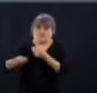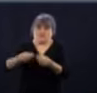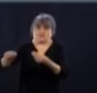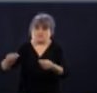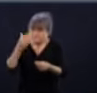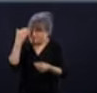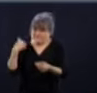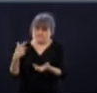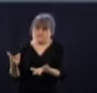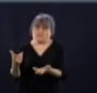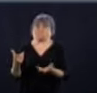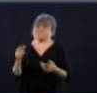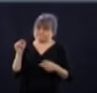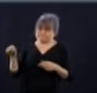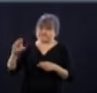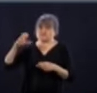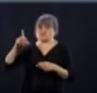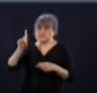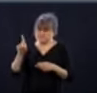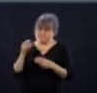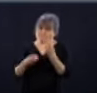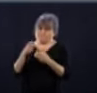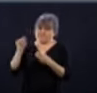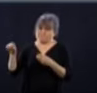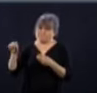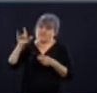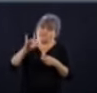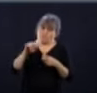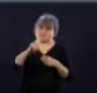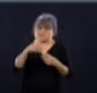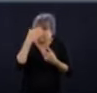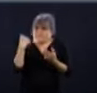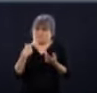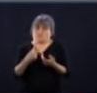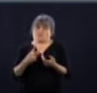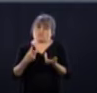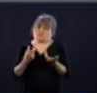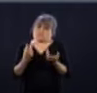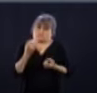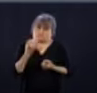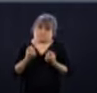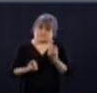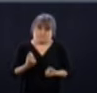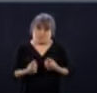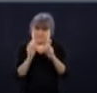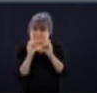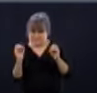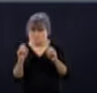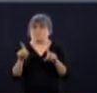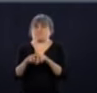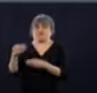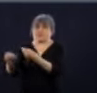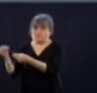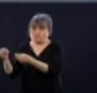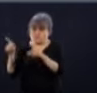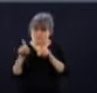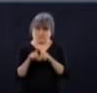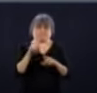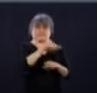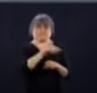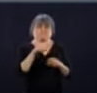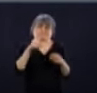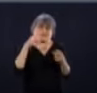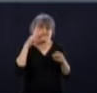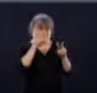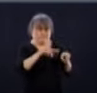enquêtes épidémiologiques au niveau de nos hôpitaux, Sacré-Cœur et Hôpital Maisonneuve-Rosemont. Qu'est-ce qui s'est passé?